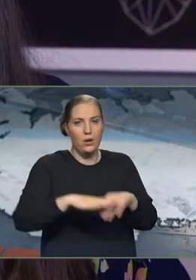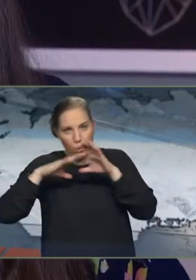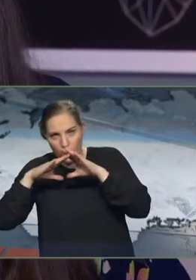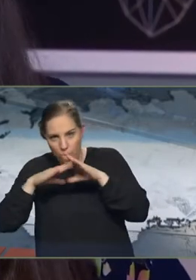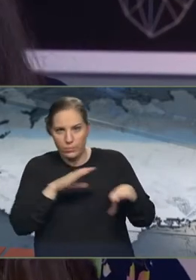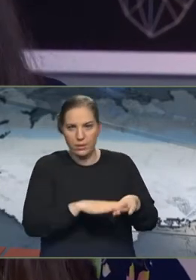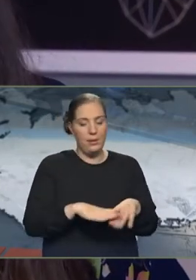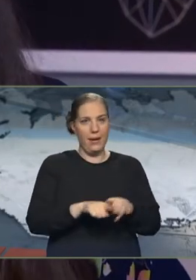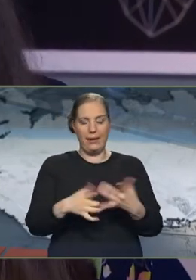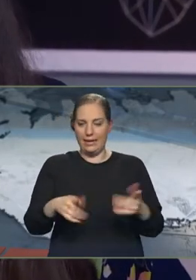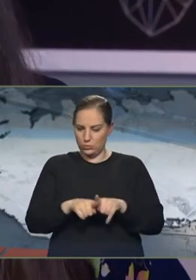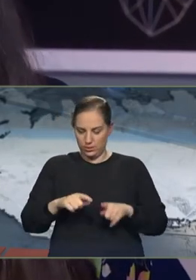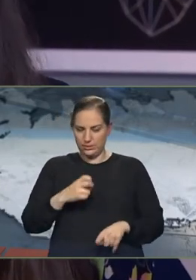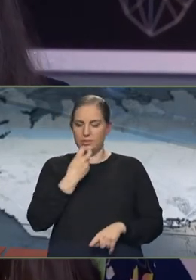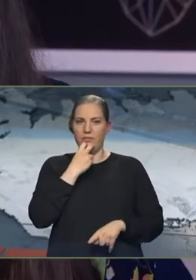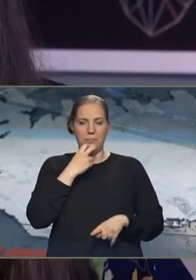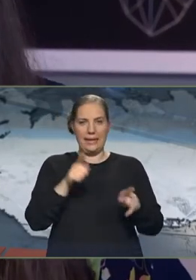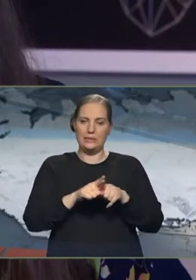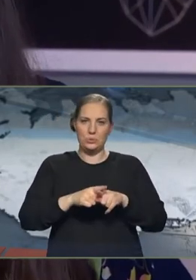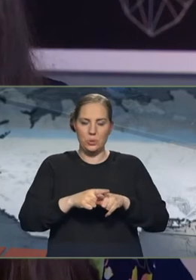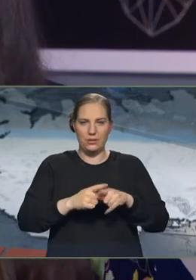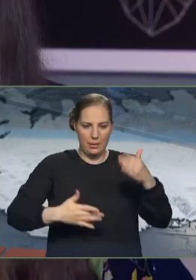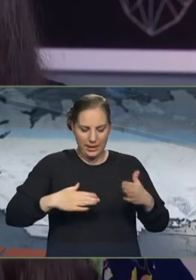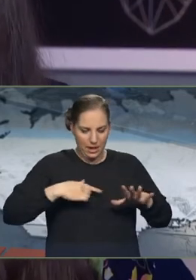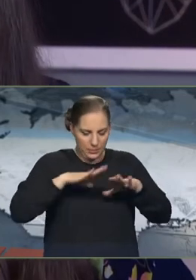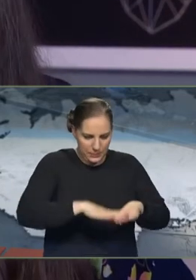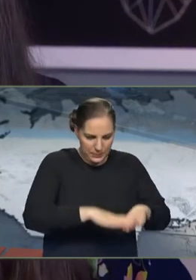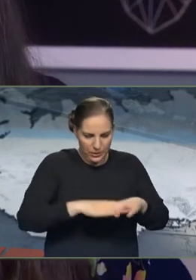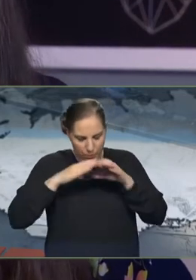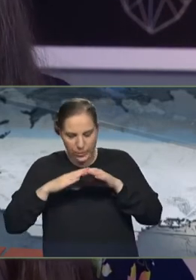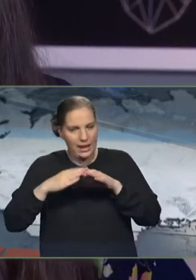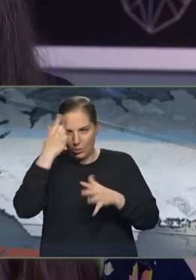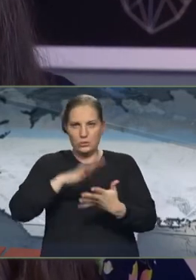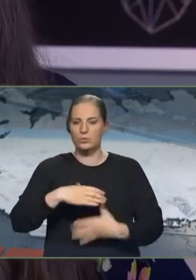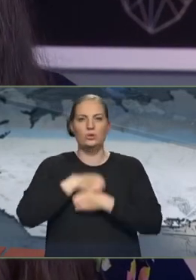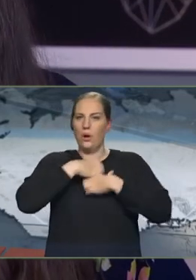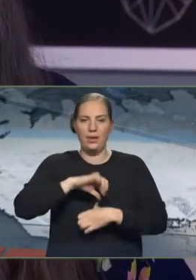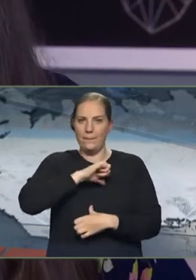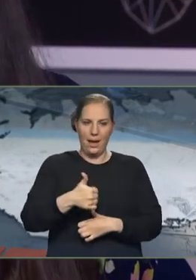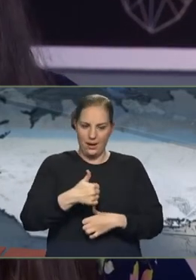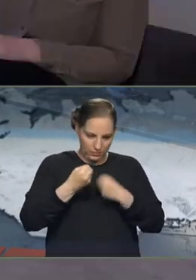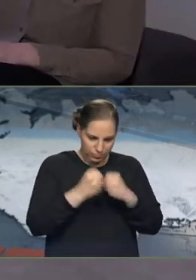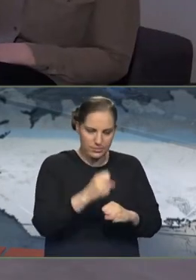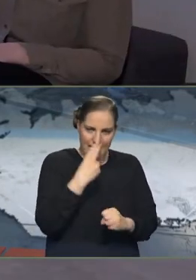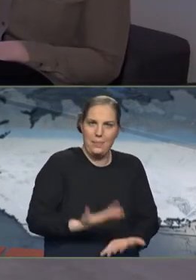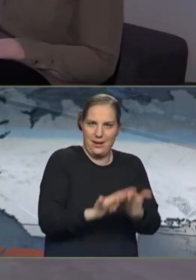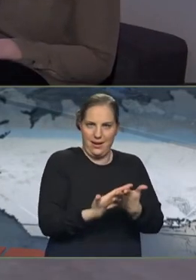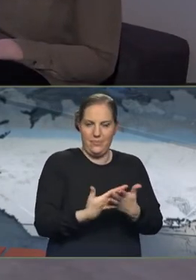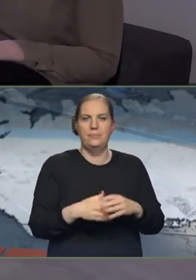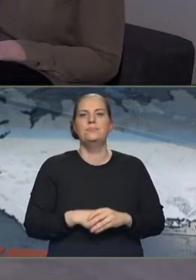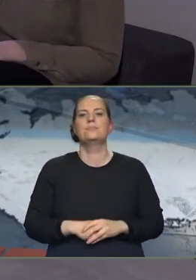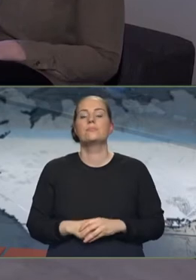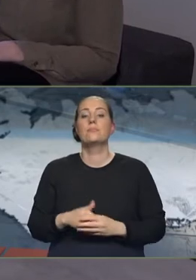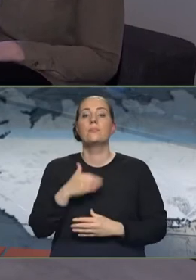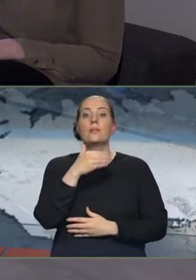átupæla. Það var bara eitthvað svona robótik dæmi þannig að bara hægt að pæla í sjokkinni og var bara að reyna bjarginni. Í ljós koma